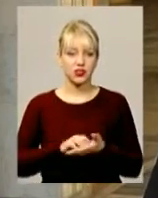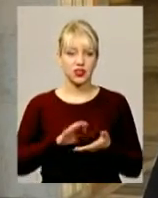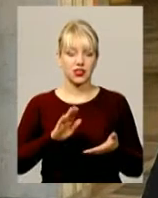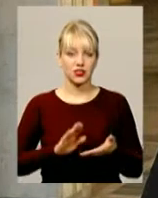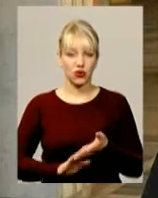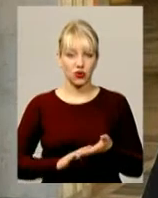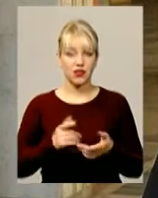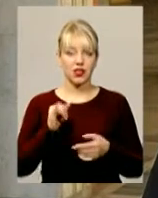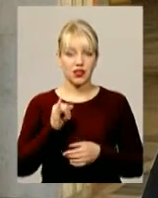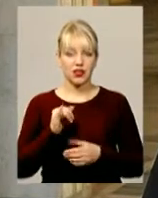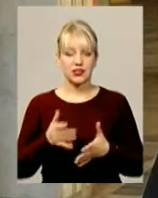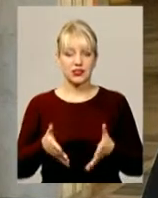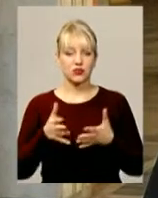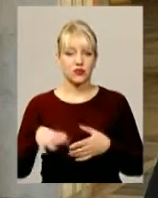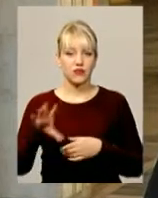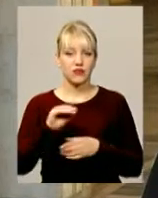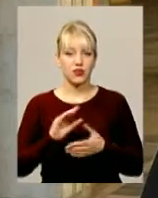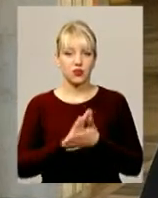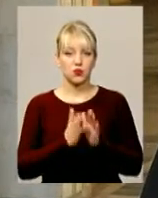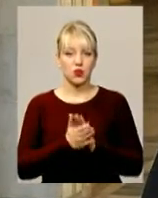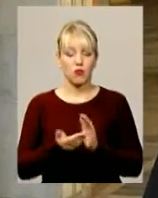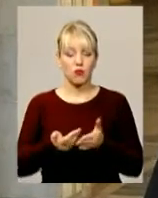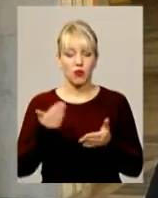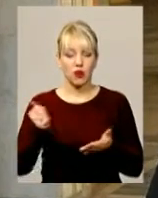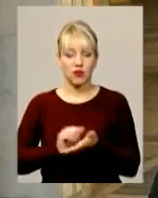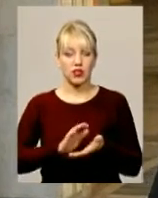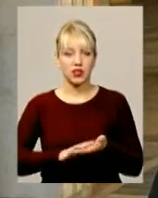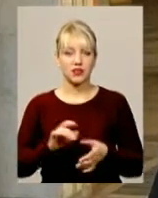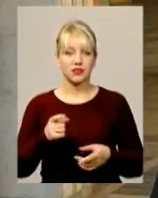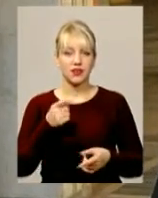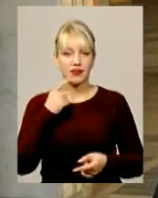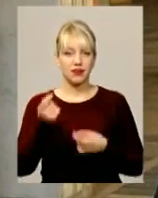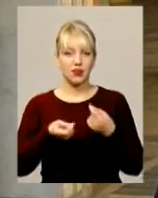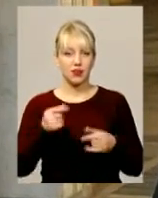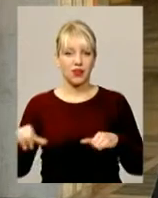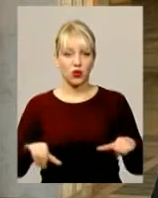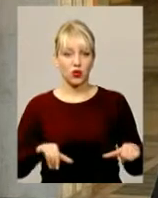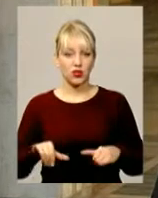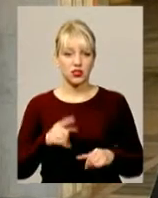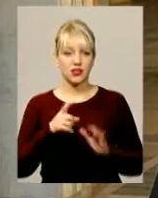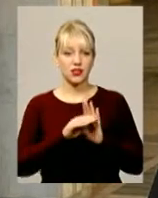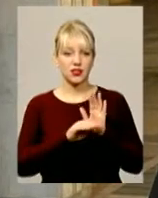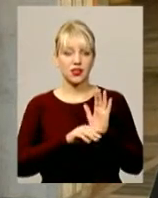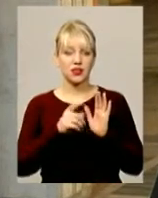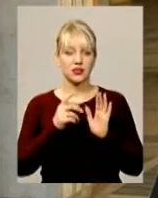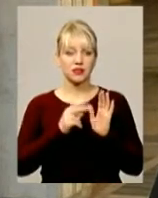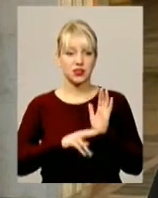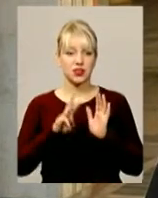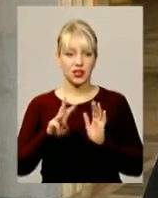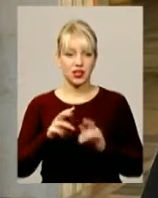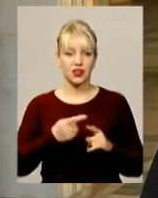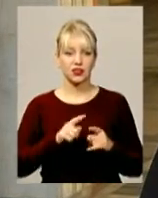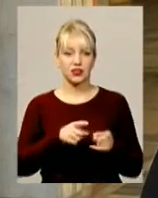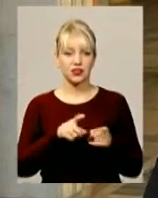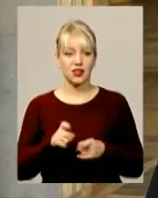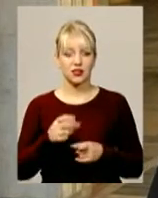з'ясовують всі обставини, попередньо кваліфікують як дрібне хуліганство, стаття 173. Тягне за